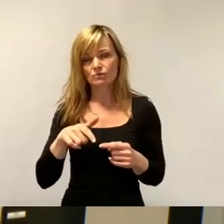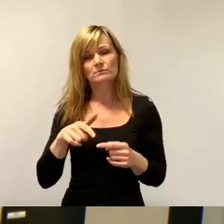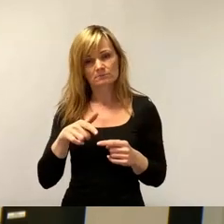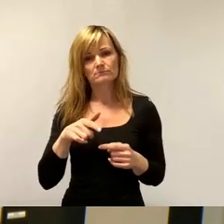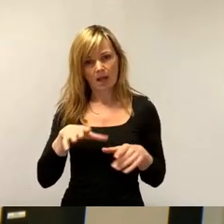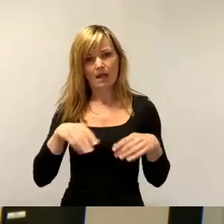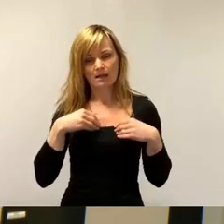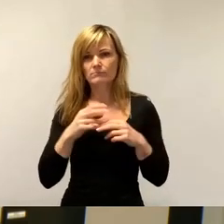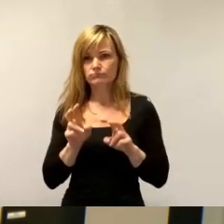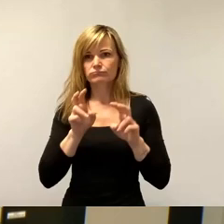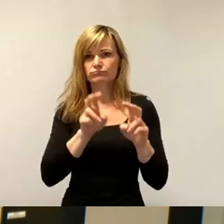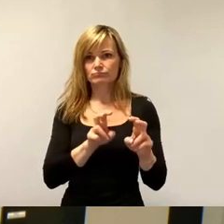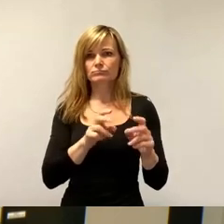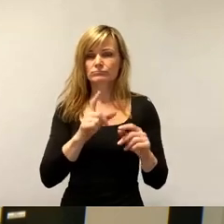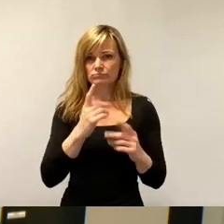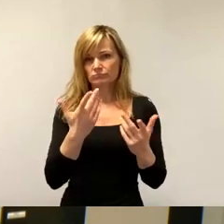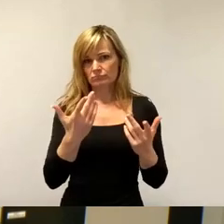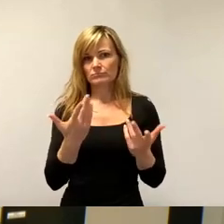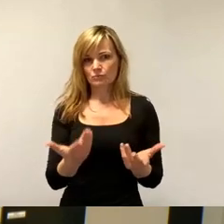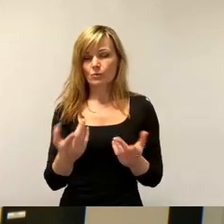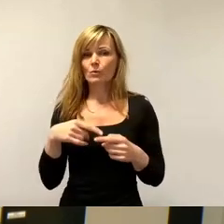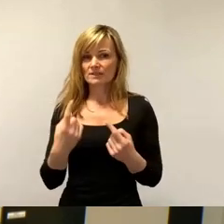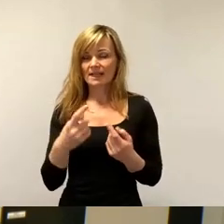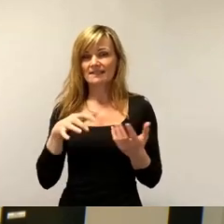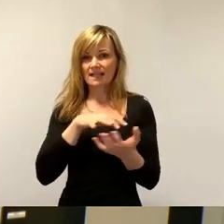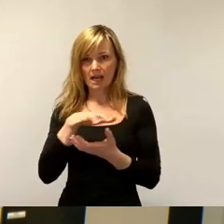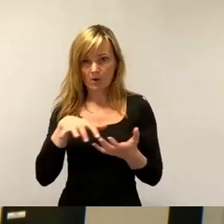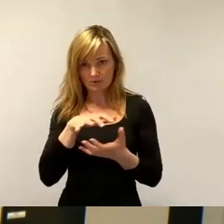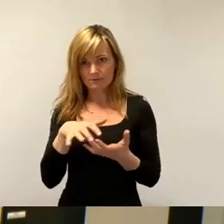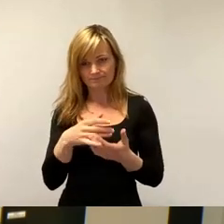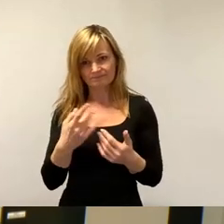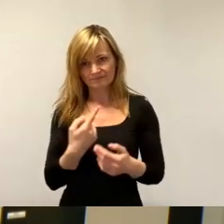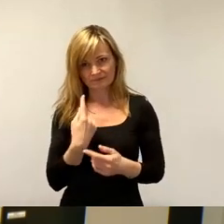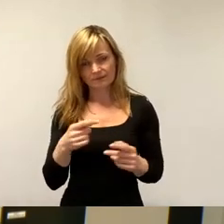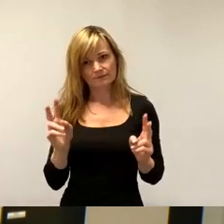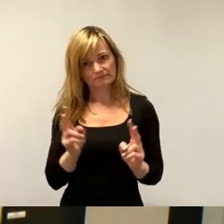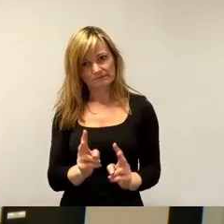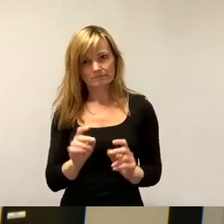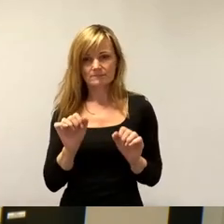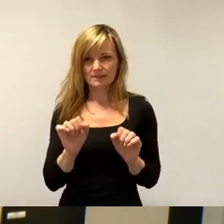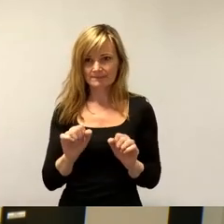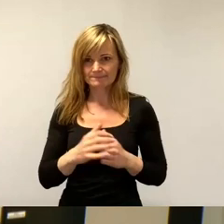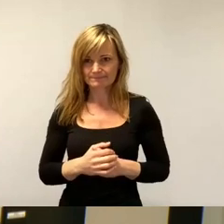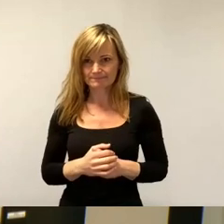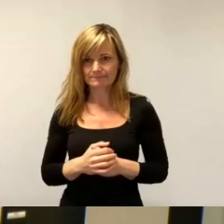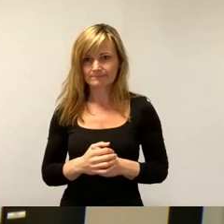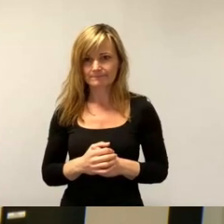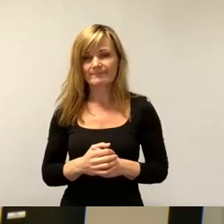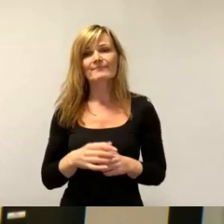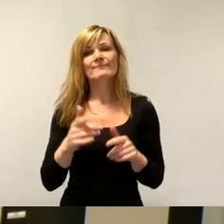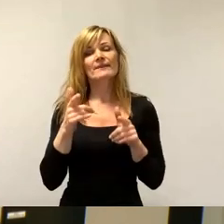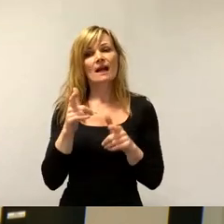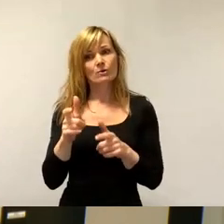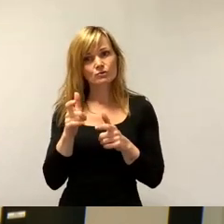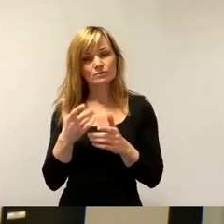Verkehrschaos verhindern. Und auch dazu haben wir im Ausschuss eine Vorstellung des Geschäftsbereichs Stadtentwicklung, Bau und